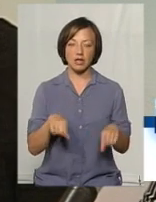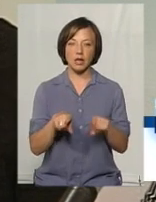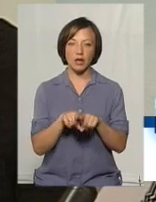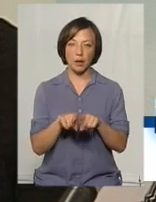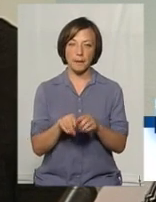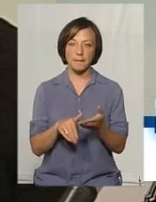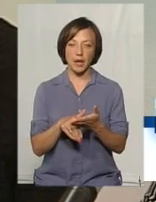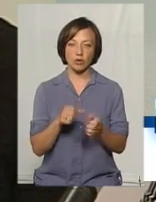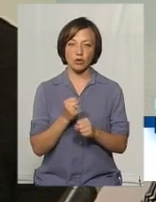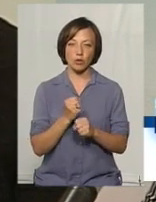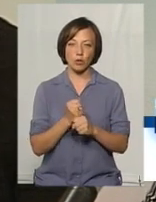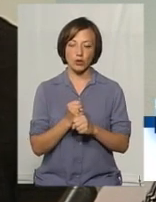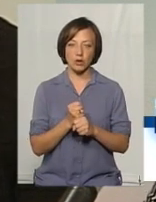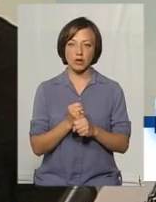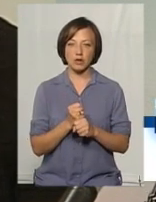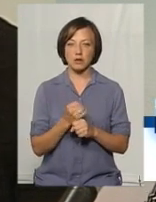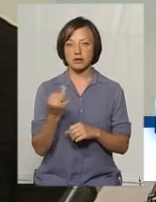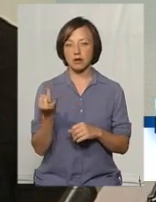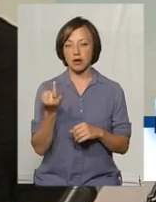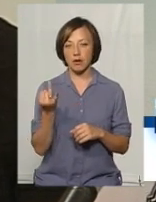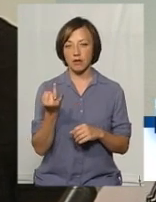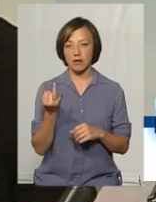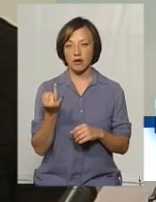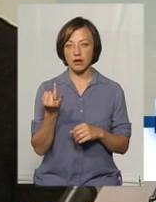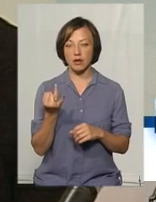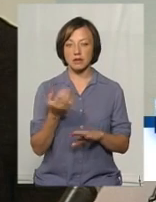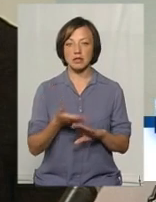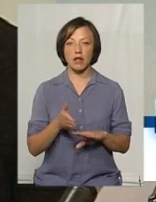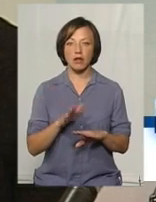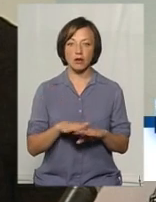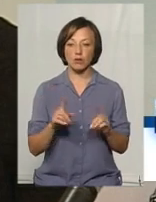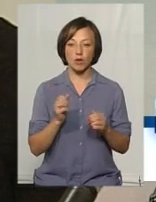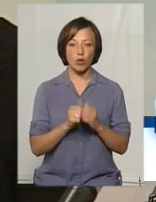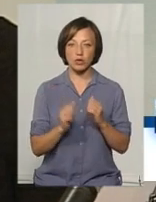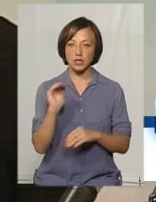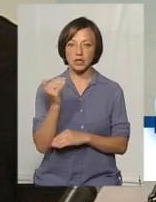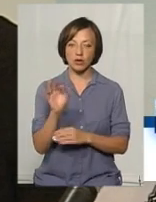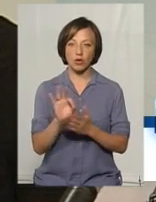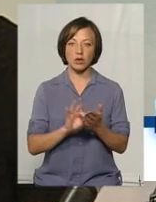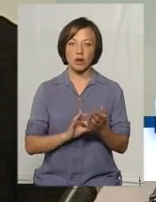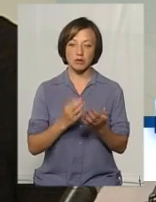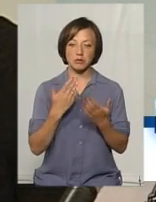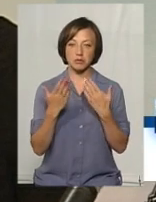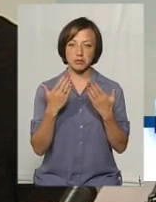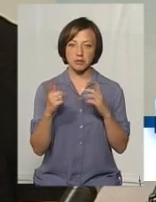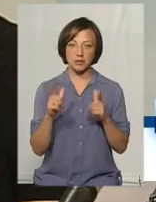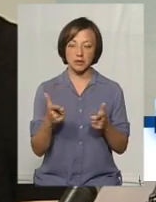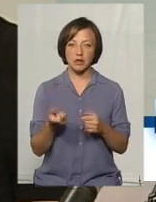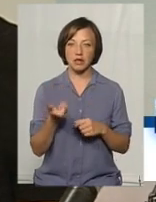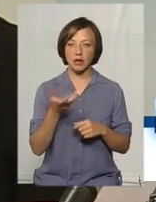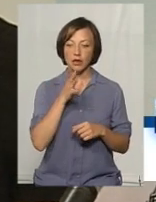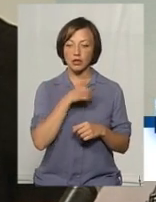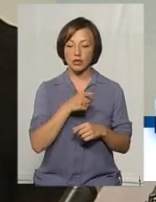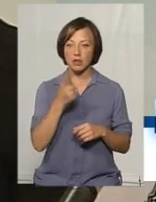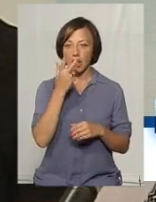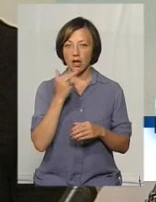методи роботи. Робота цікава, досить таки складна, тому що не кожна дитина одразу піде на контакт. Потрібно деякий час для